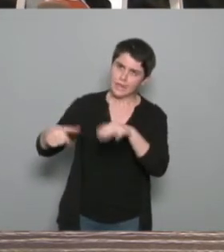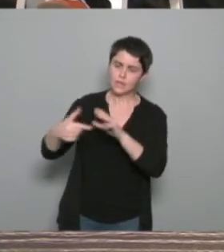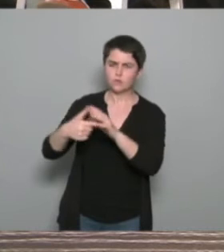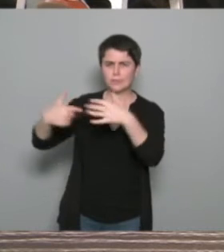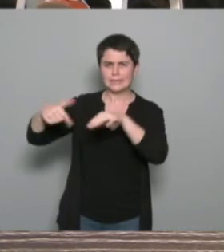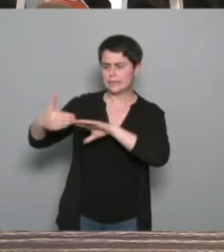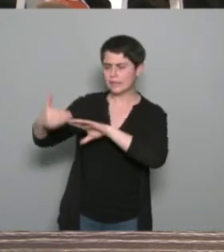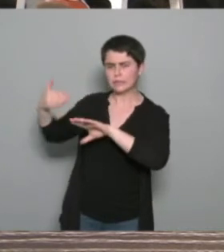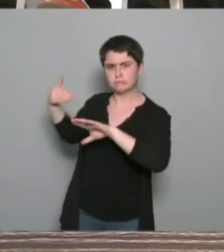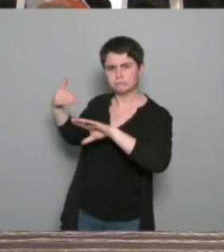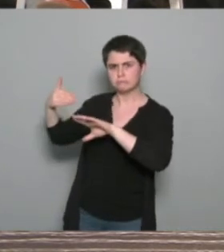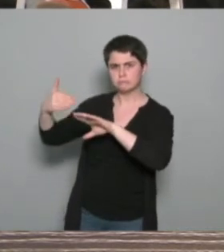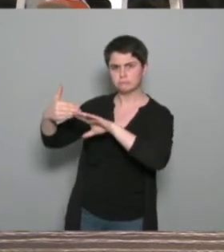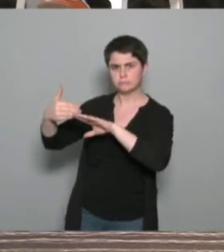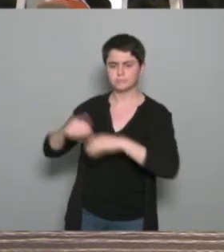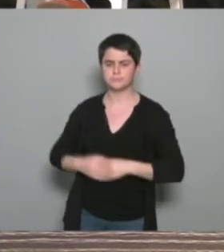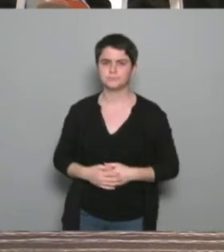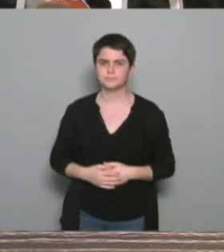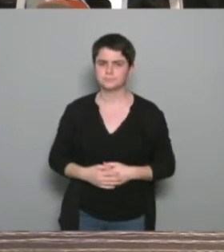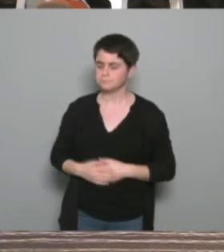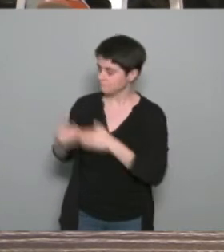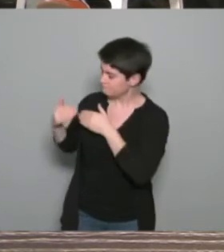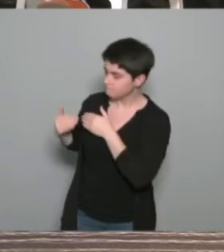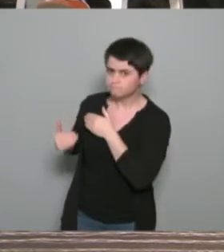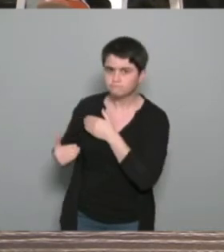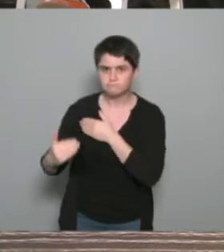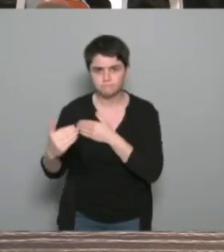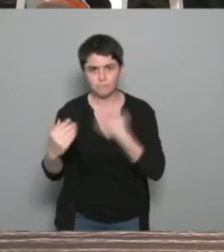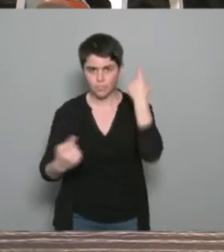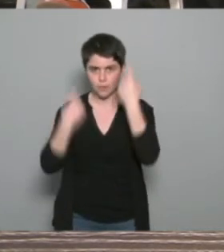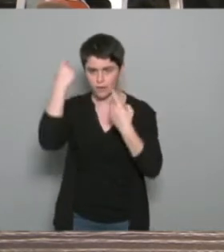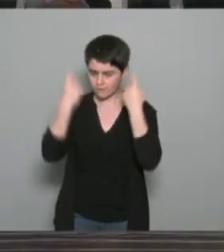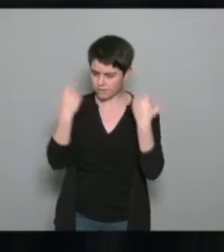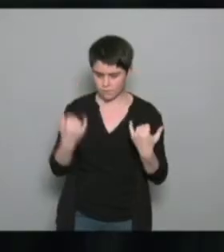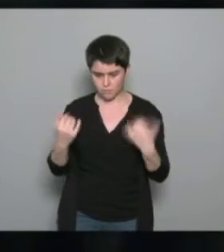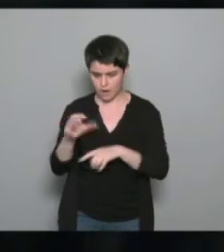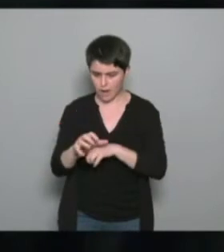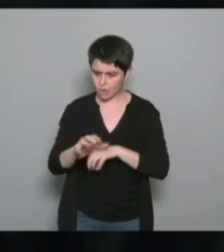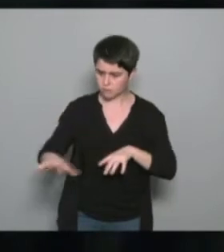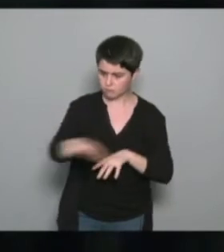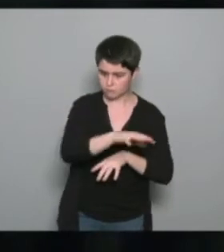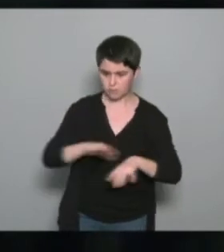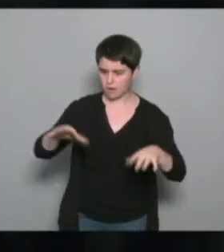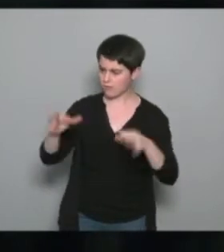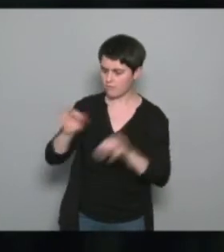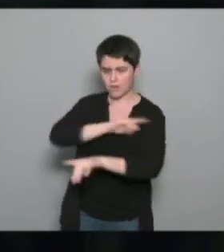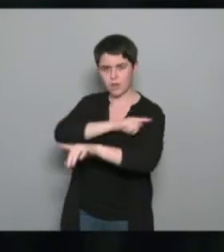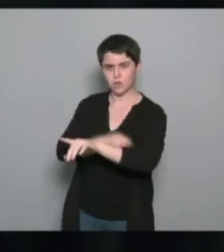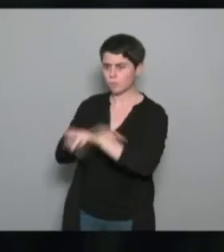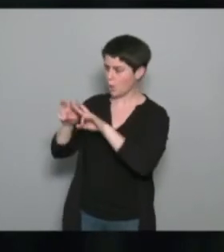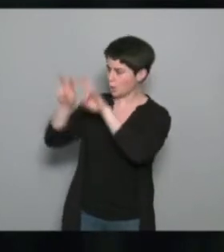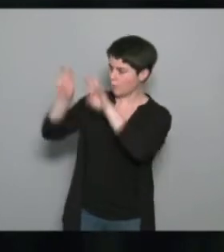Voilà. Depuis, a travaillé au niveau de la collectivité sur la mise en place du sport sur prescription médicale. Donc plus là, sur un volet